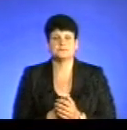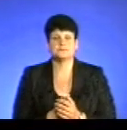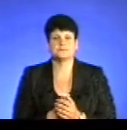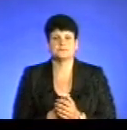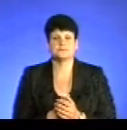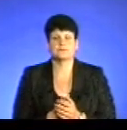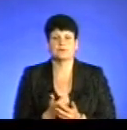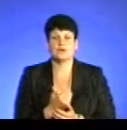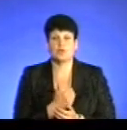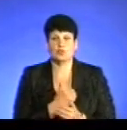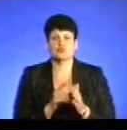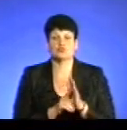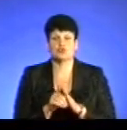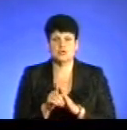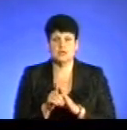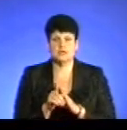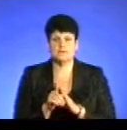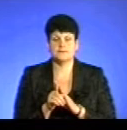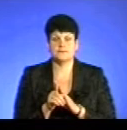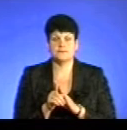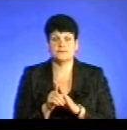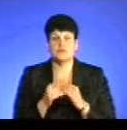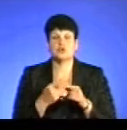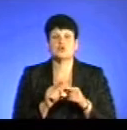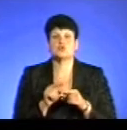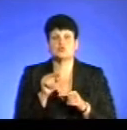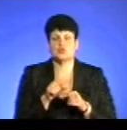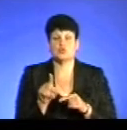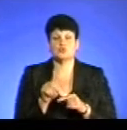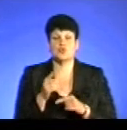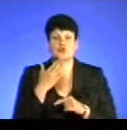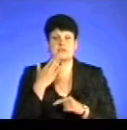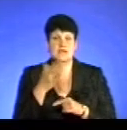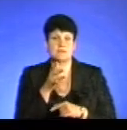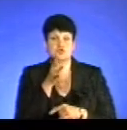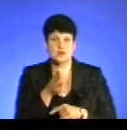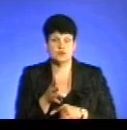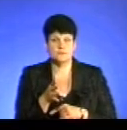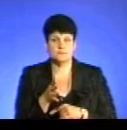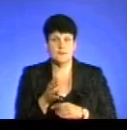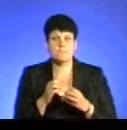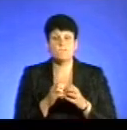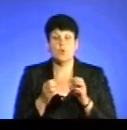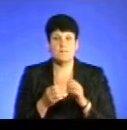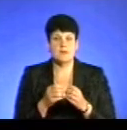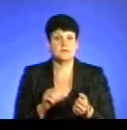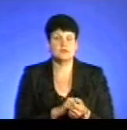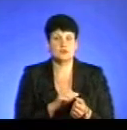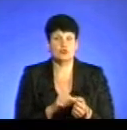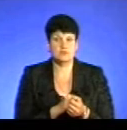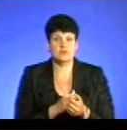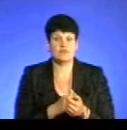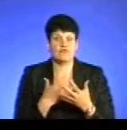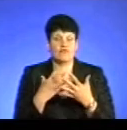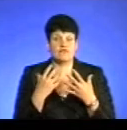Хочу почати з цього, що останнім часом проблема наркоманії стає